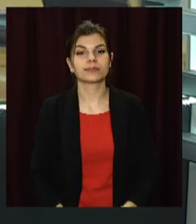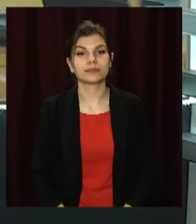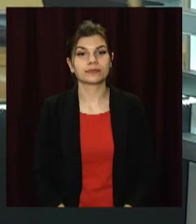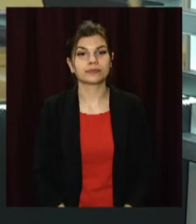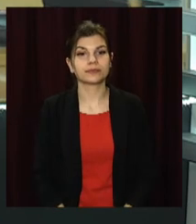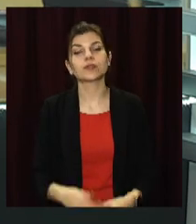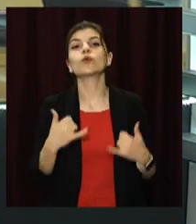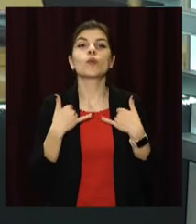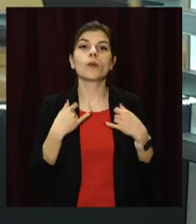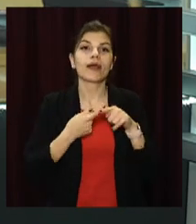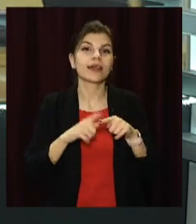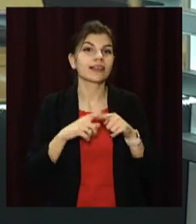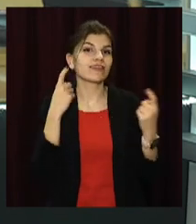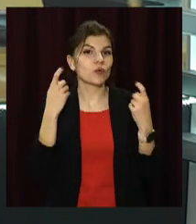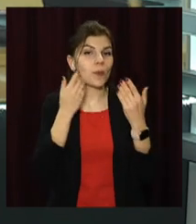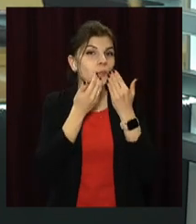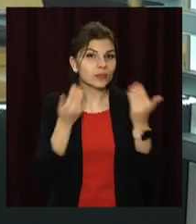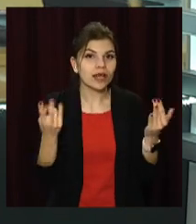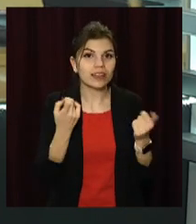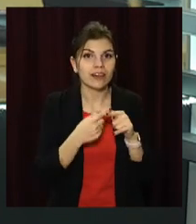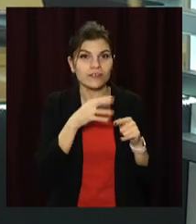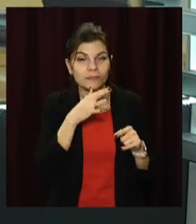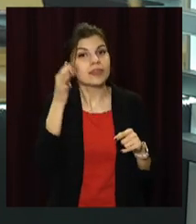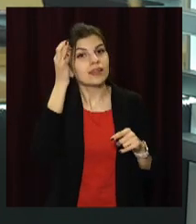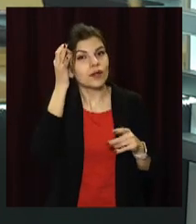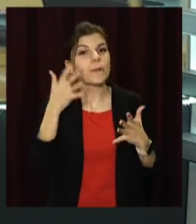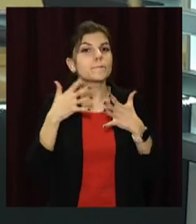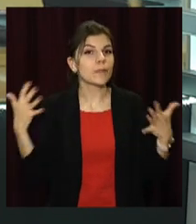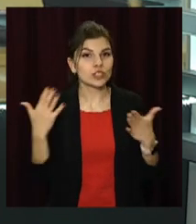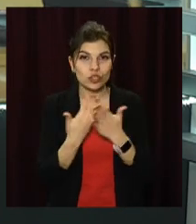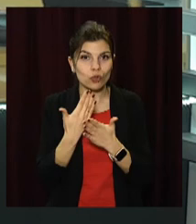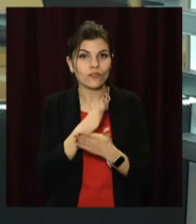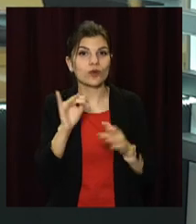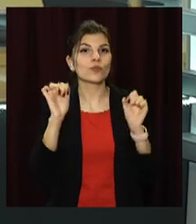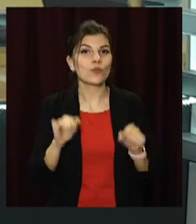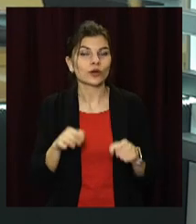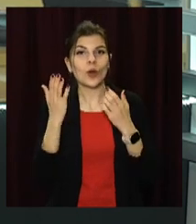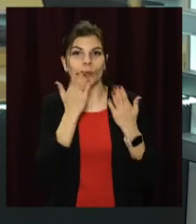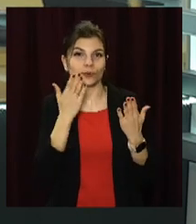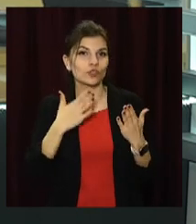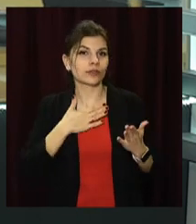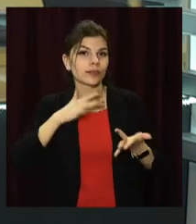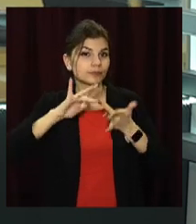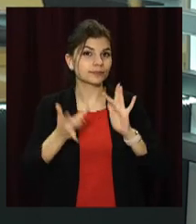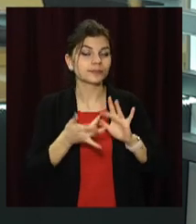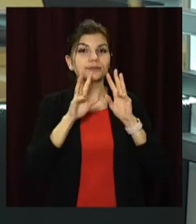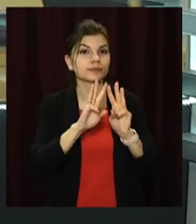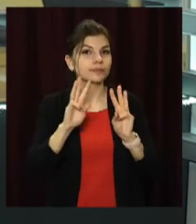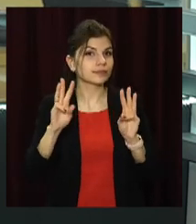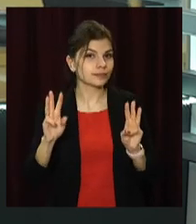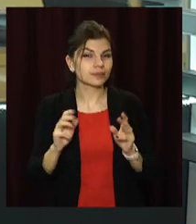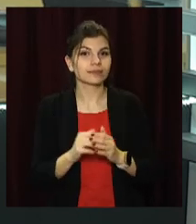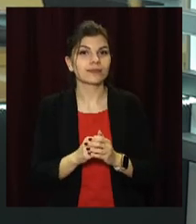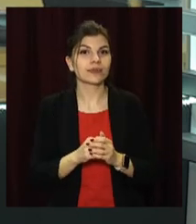У мене це остання інформація на цю годину. Нагадую, більше новин ви зможете прочитати на нашому сайті opentv